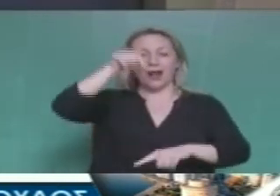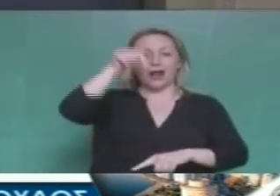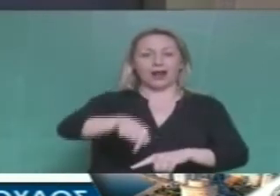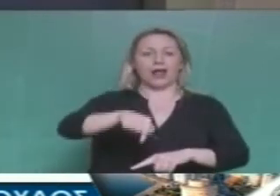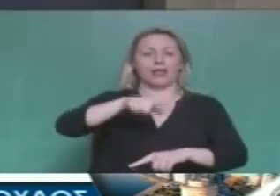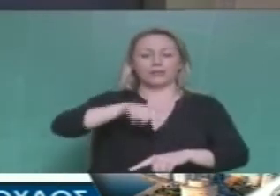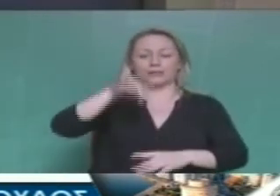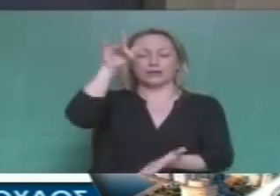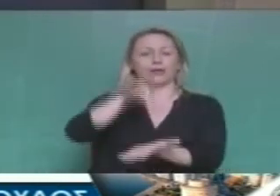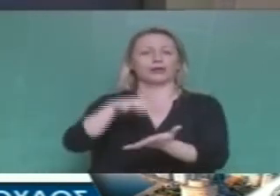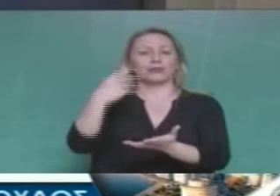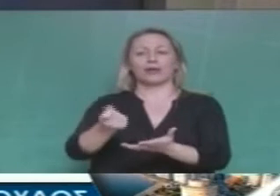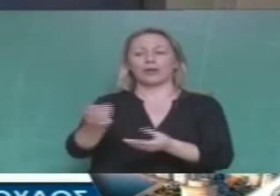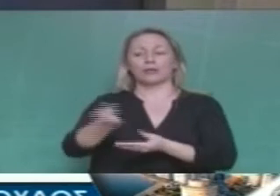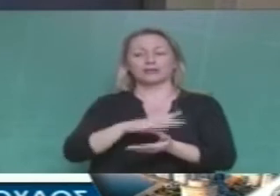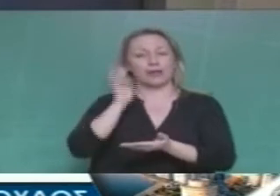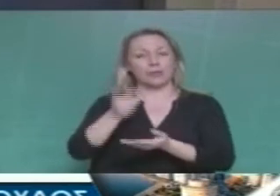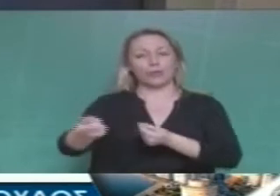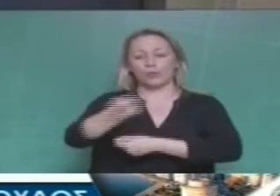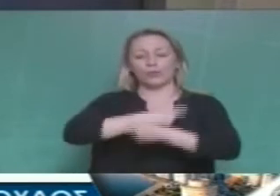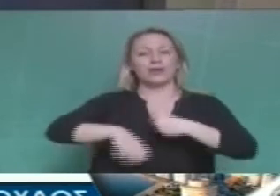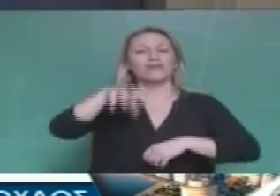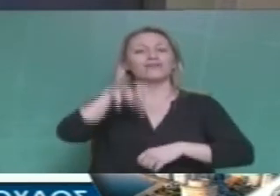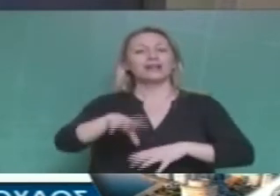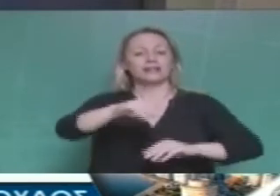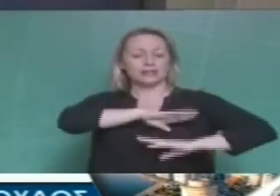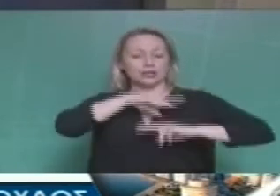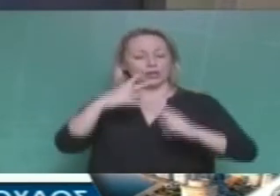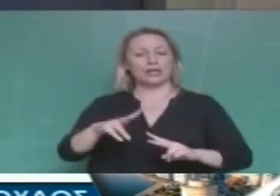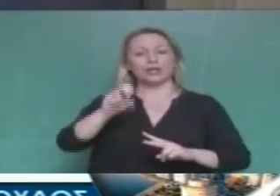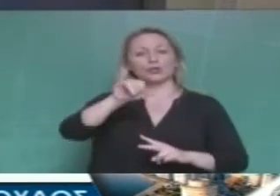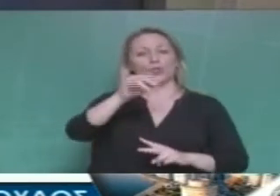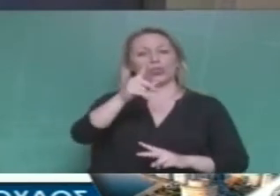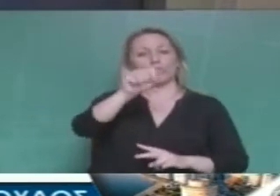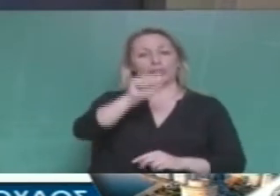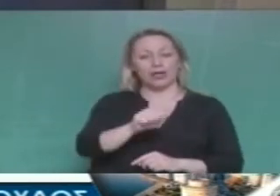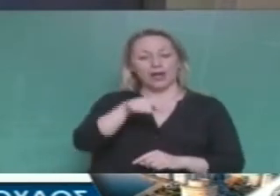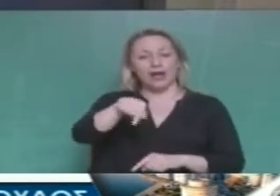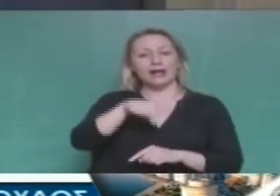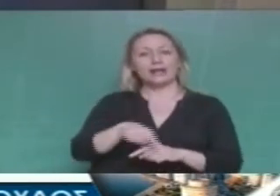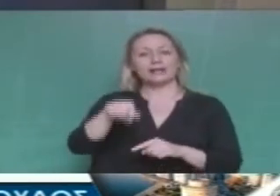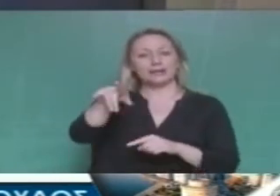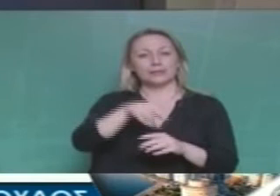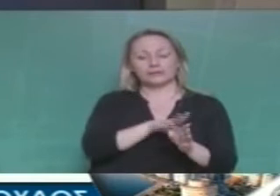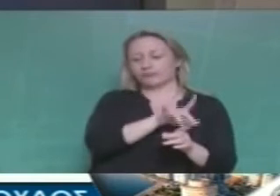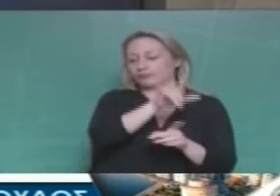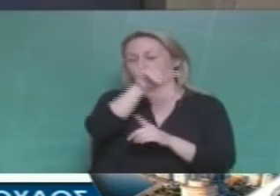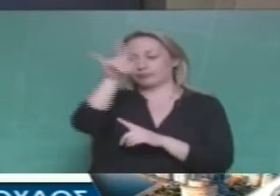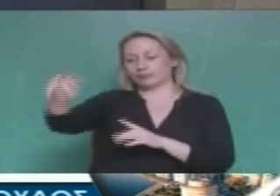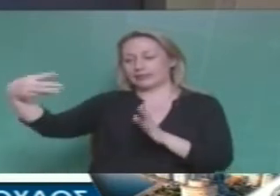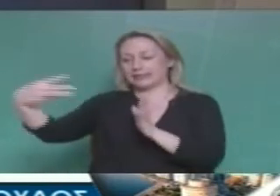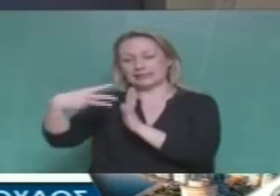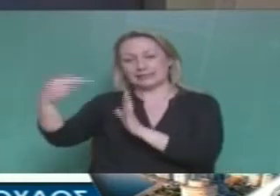επιχειρήσεων στις περιοχές αυτές, τι είναι η βάση της Σούδας από εκεί γίνονται οι βομβαρδισμοί της Συρίας με τη